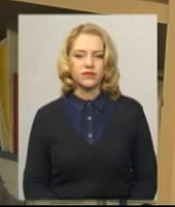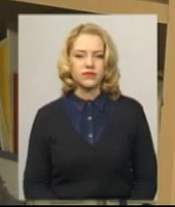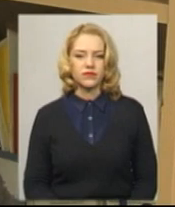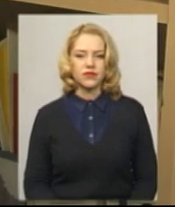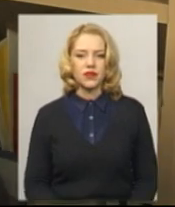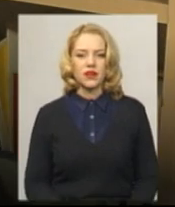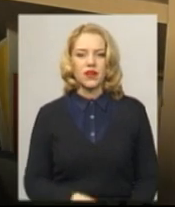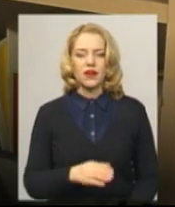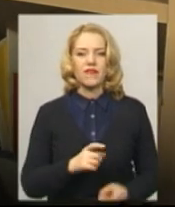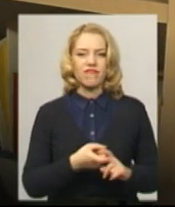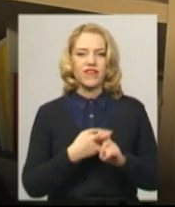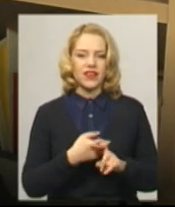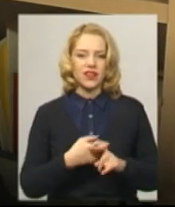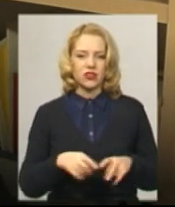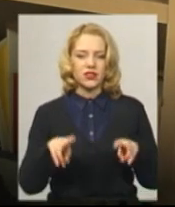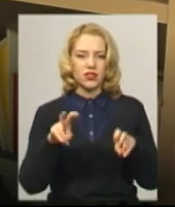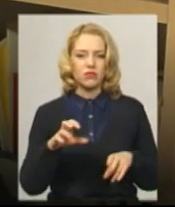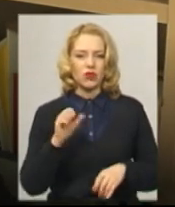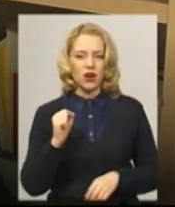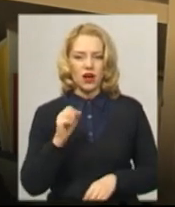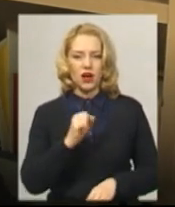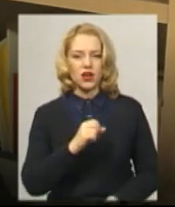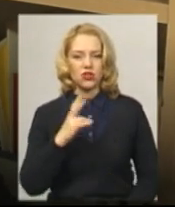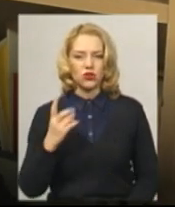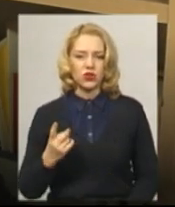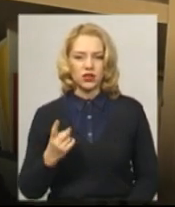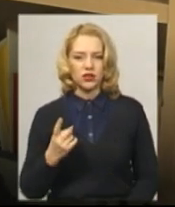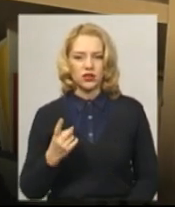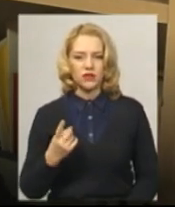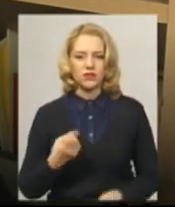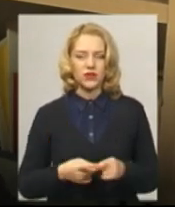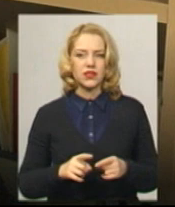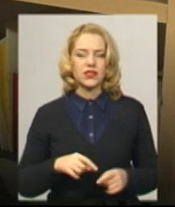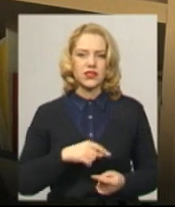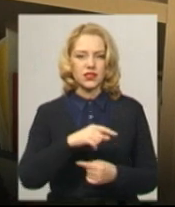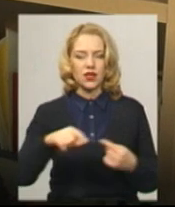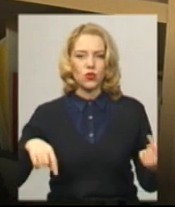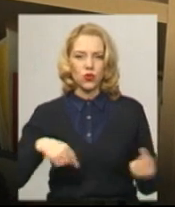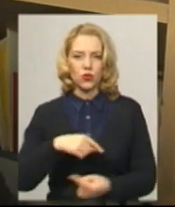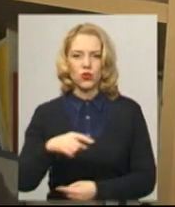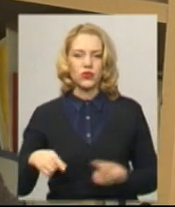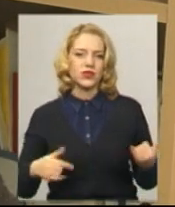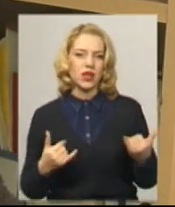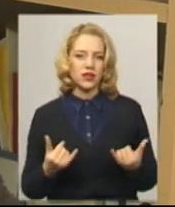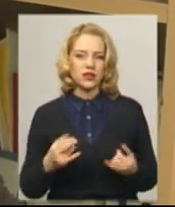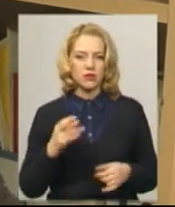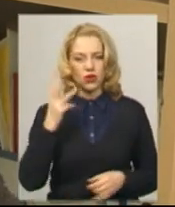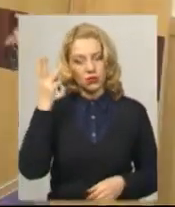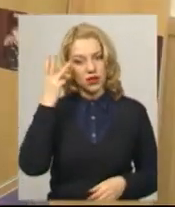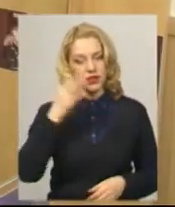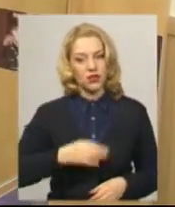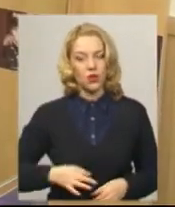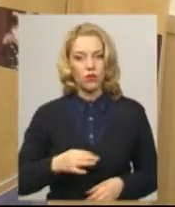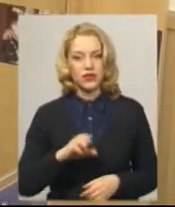Вірус грипу типу А, аж один, циркулює зараз по Хмельницькій